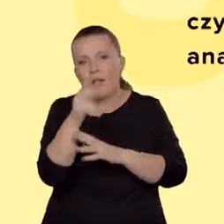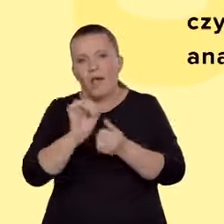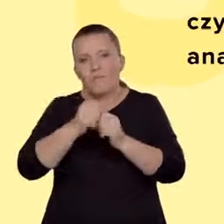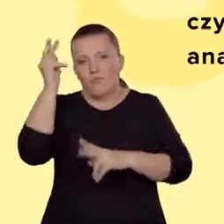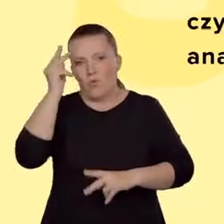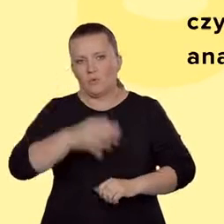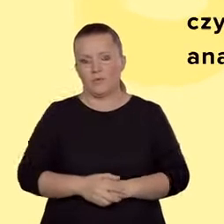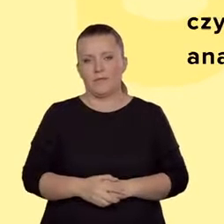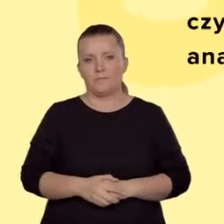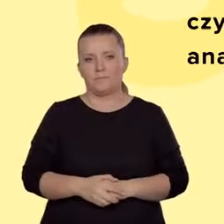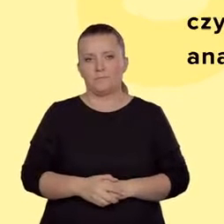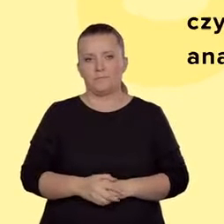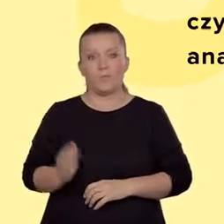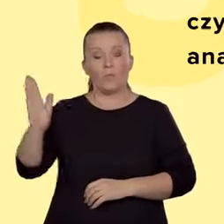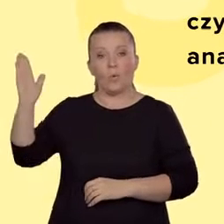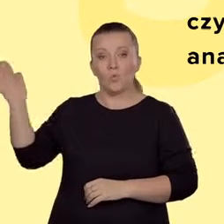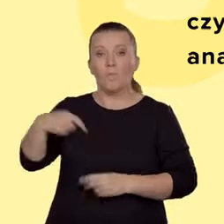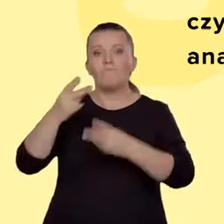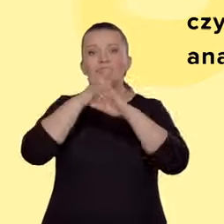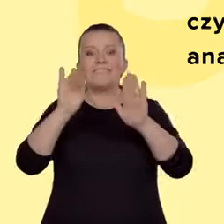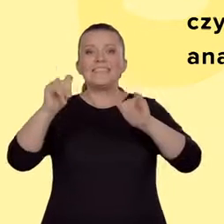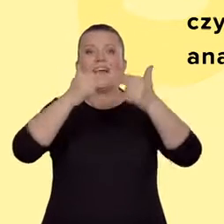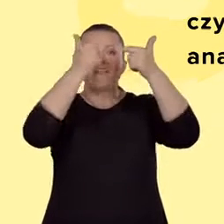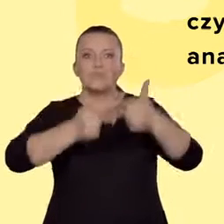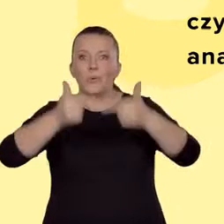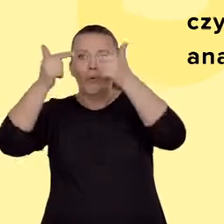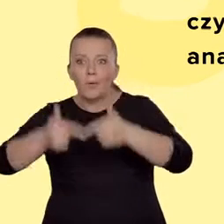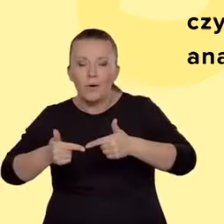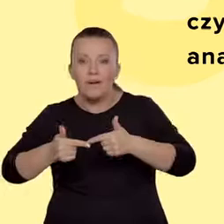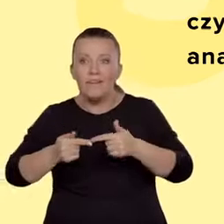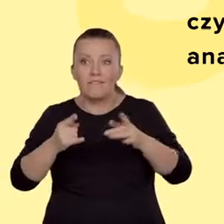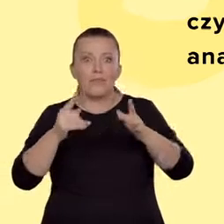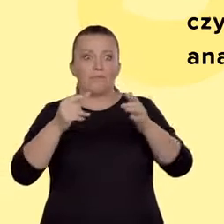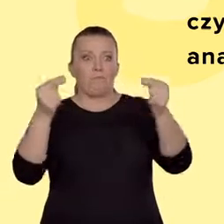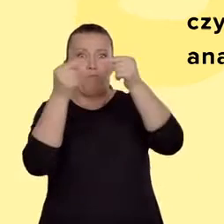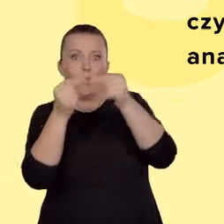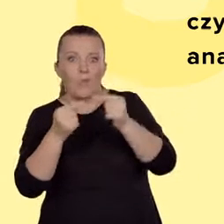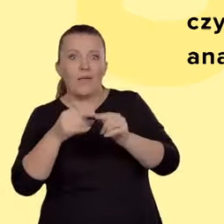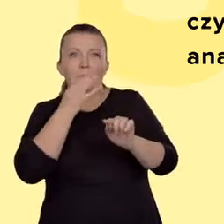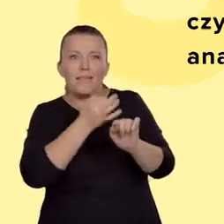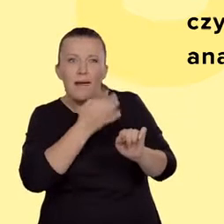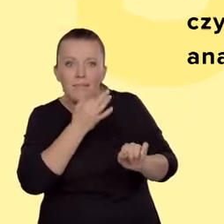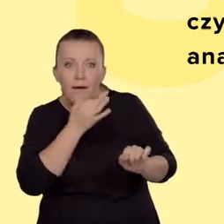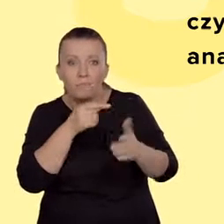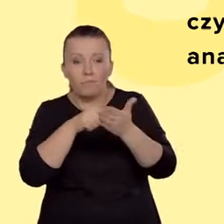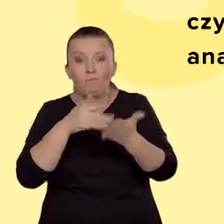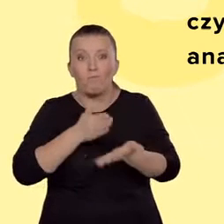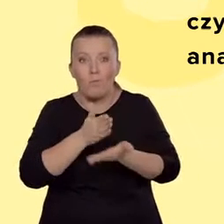Na kolejnych planszach przedstawiamy schemat budowy wiersza wraz z pytaniami, które wiążą się z określonymi elementami tekstu.